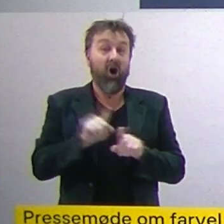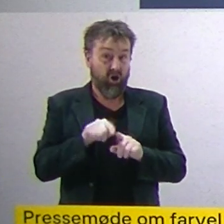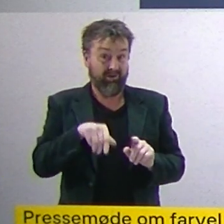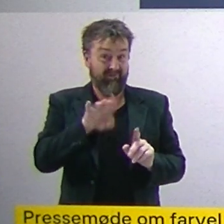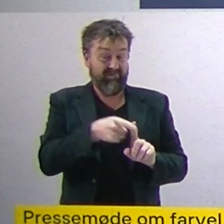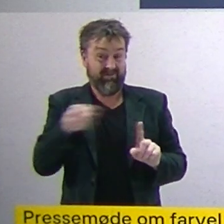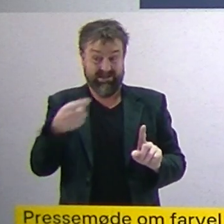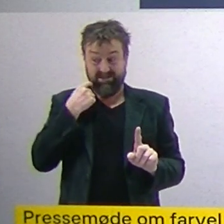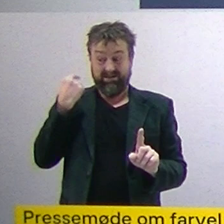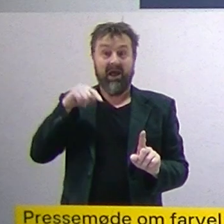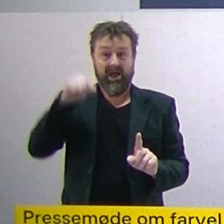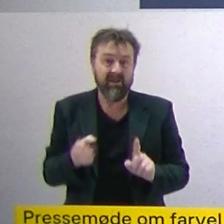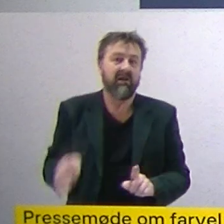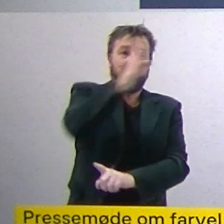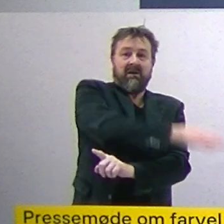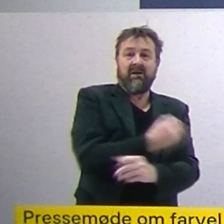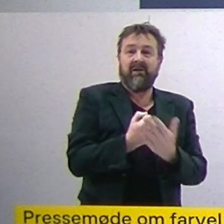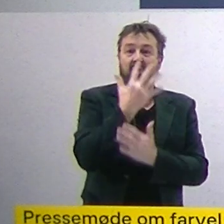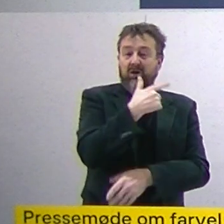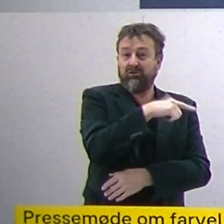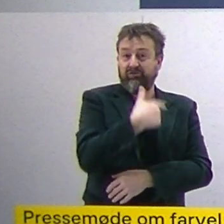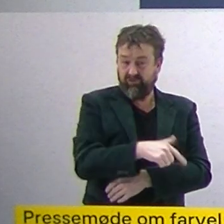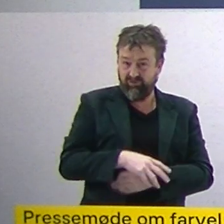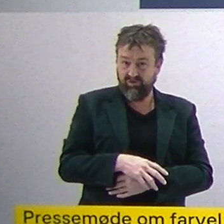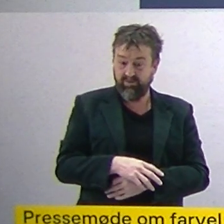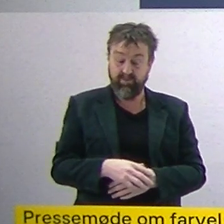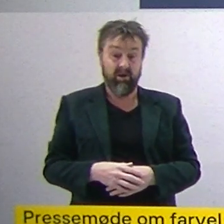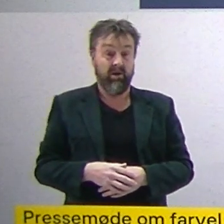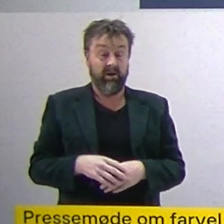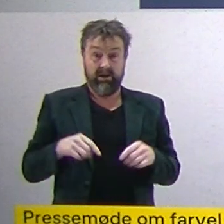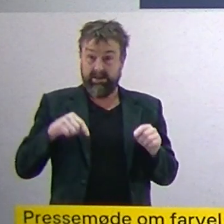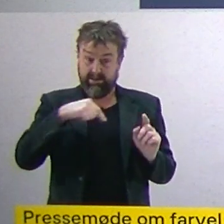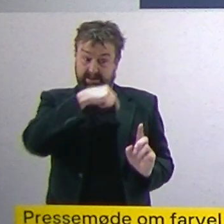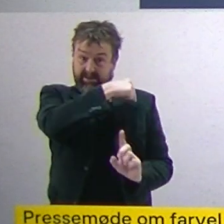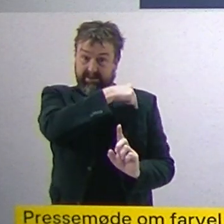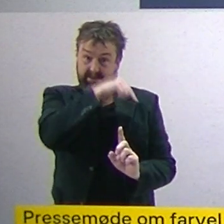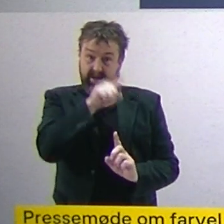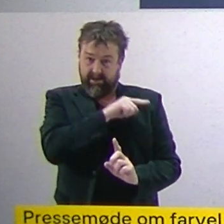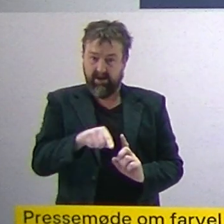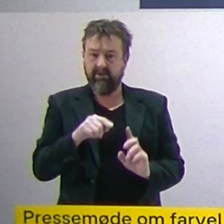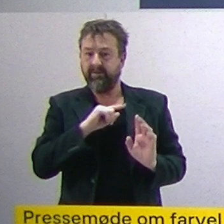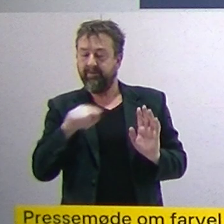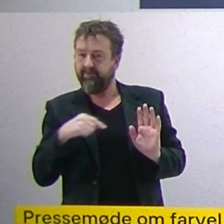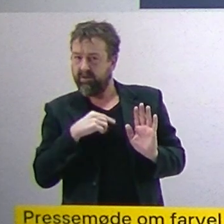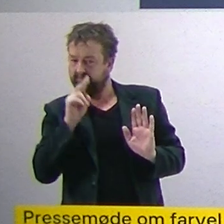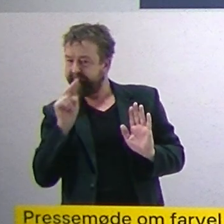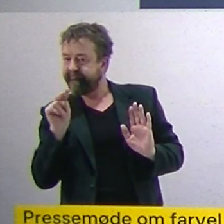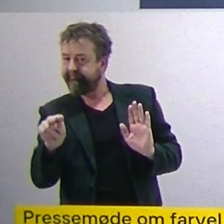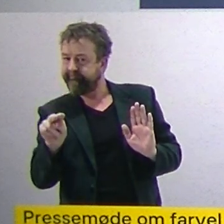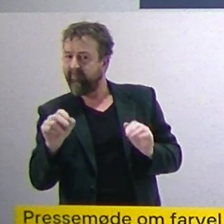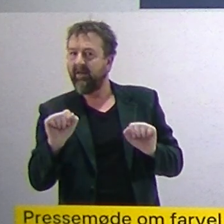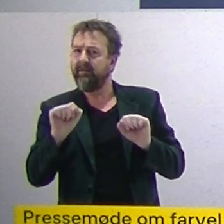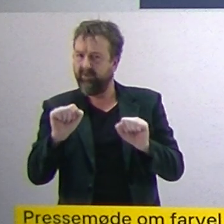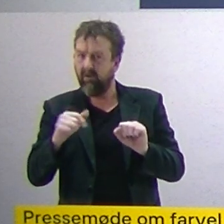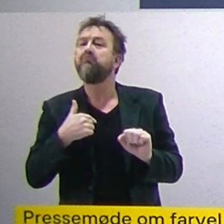forår, altså foråret 2020. Den her gang, der så vi sådan set ind i en vinter, hvor vi nok